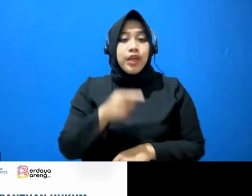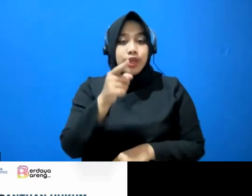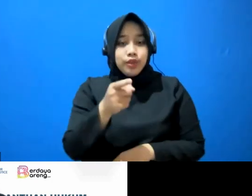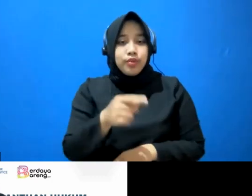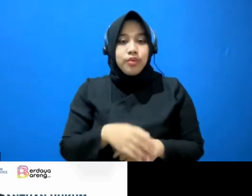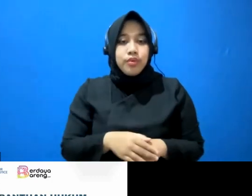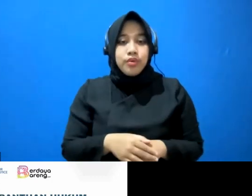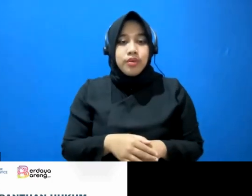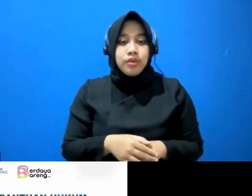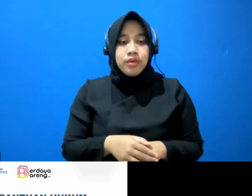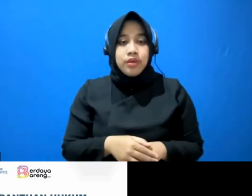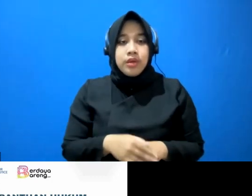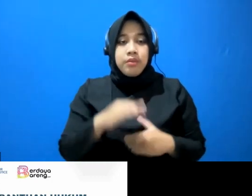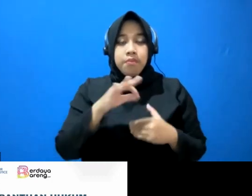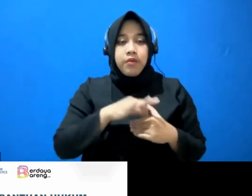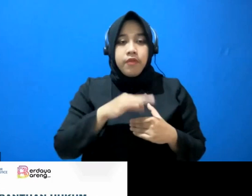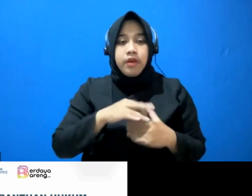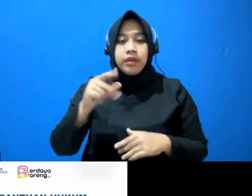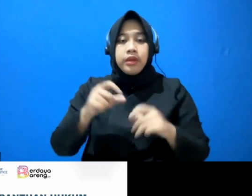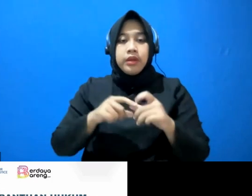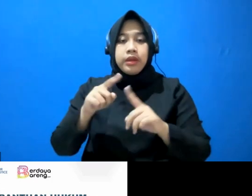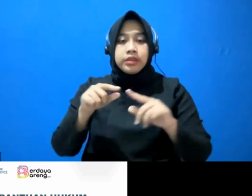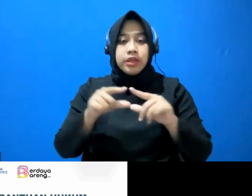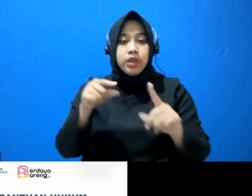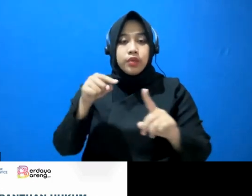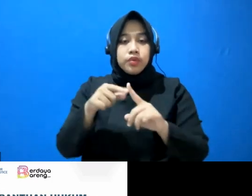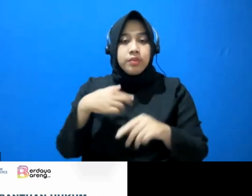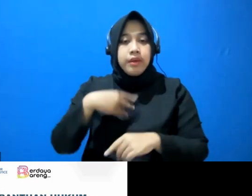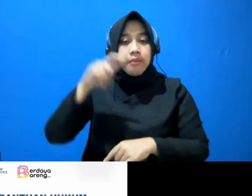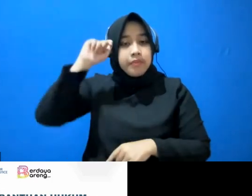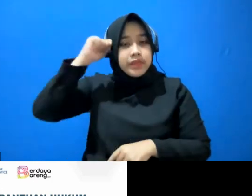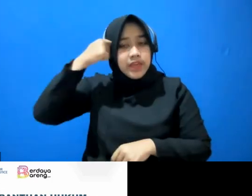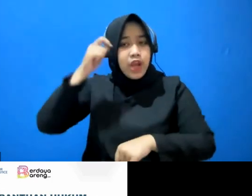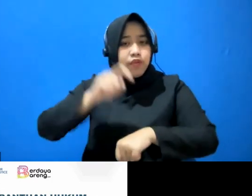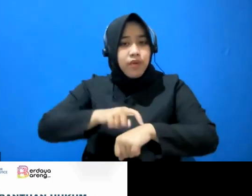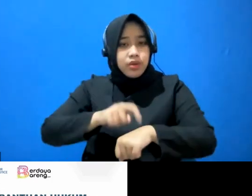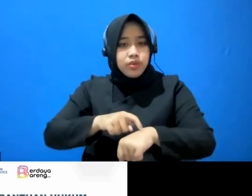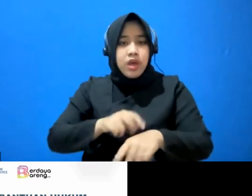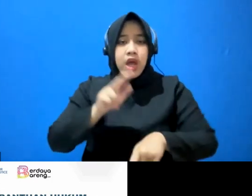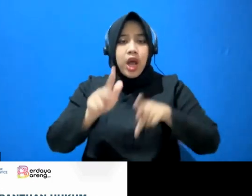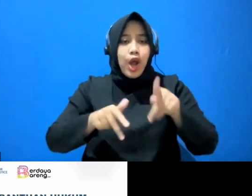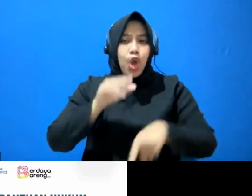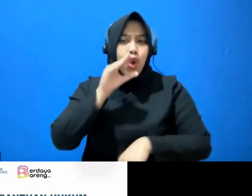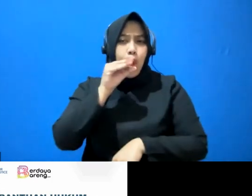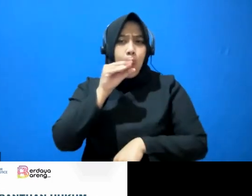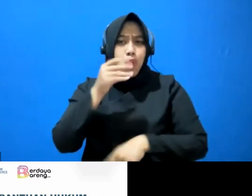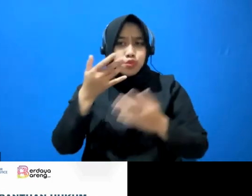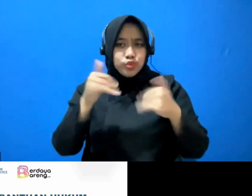resta untuk ini supaya mengingatkan waktu. Karena kalau sudah ngomong ini susah stopnya.